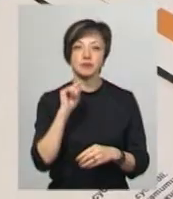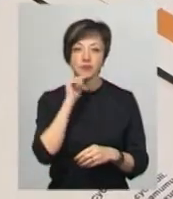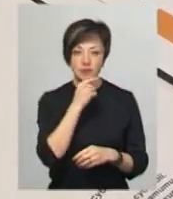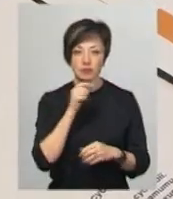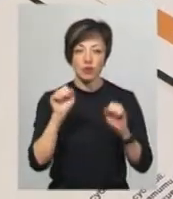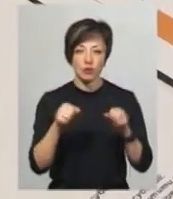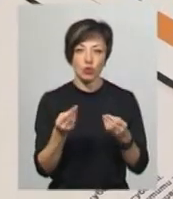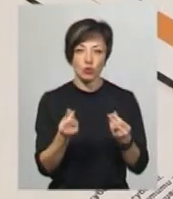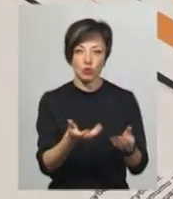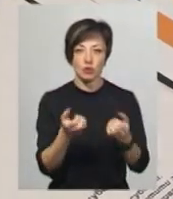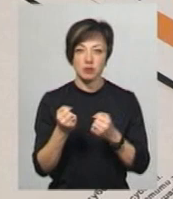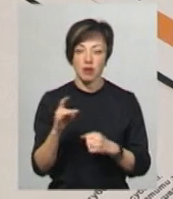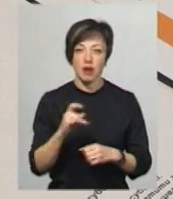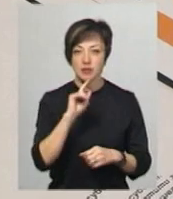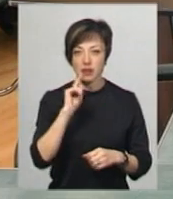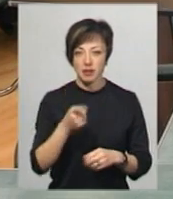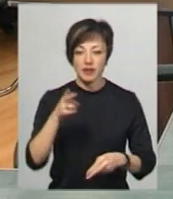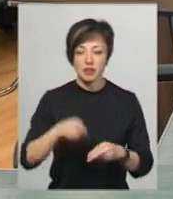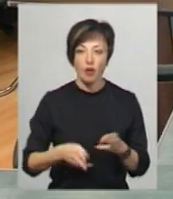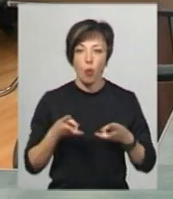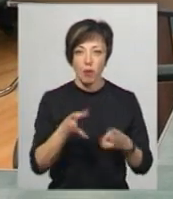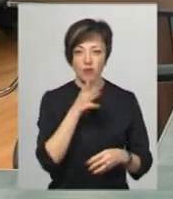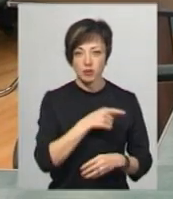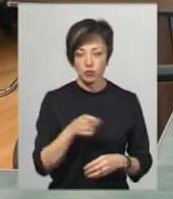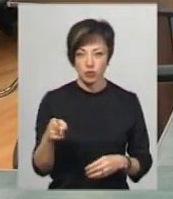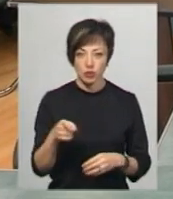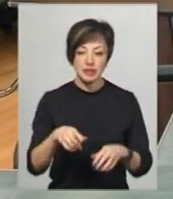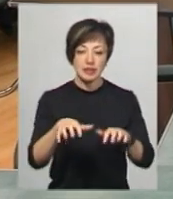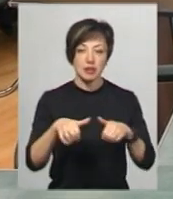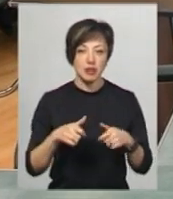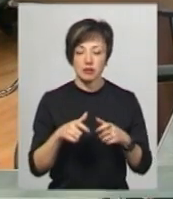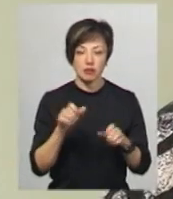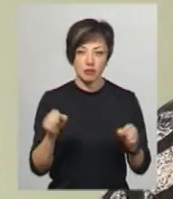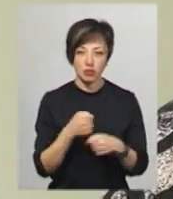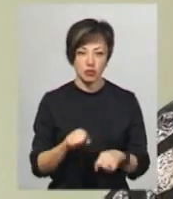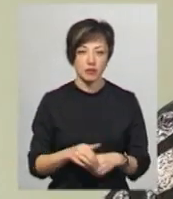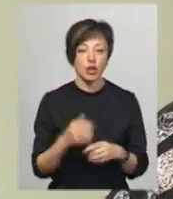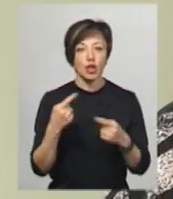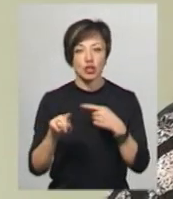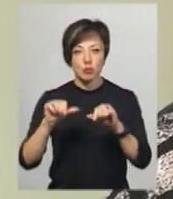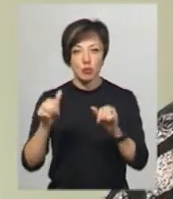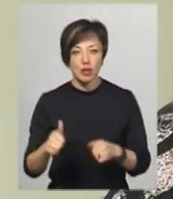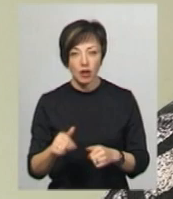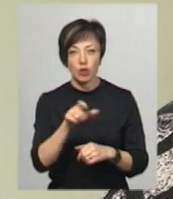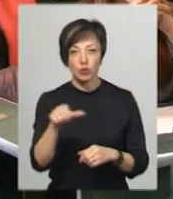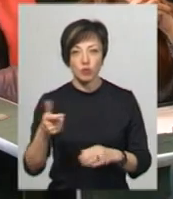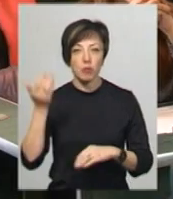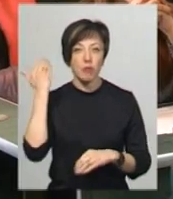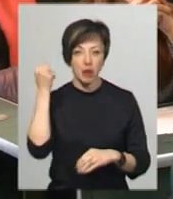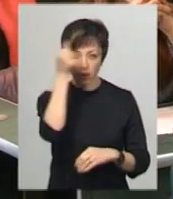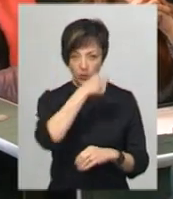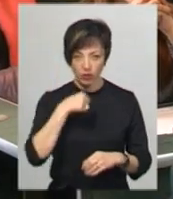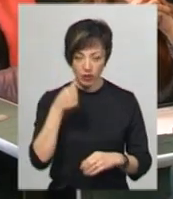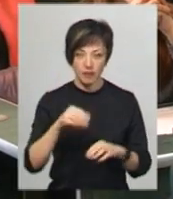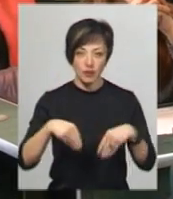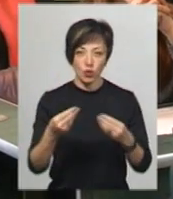кошти можна буде отримати раз на рік, в кінці опалювального сезону. Зняти їх з рахунку неможливо. Інша модель діє для субсидіантів попередніх років.